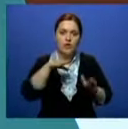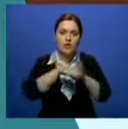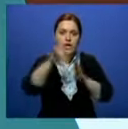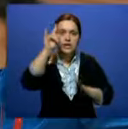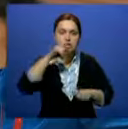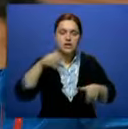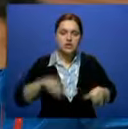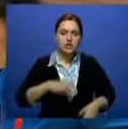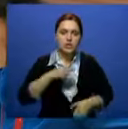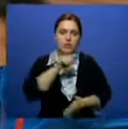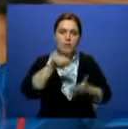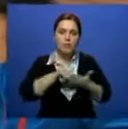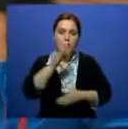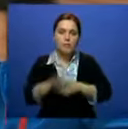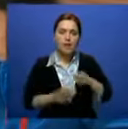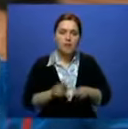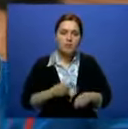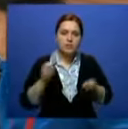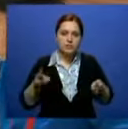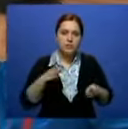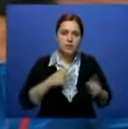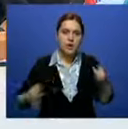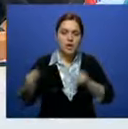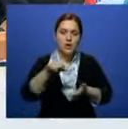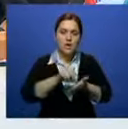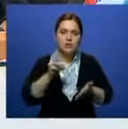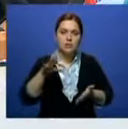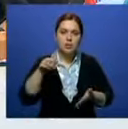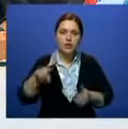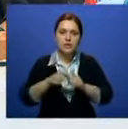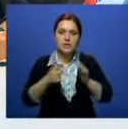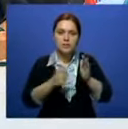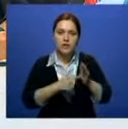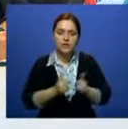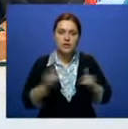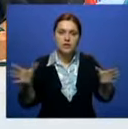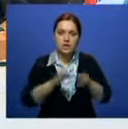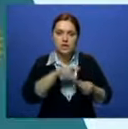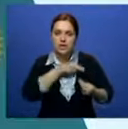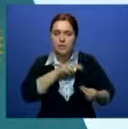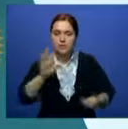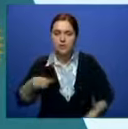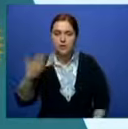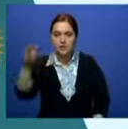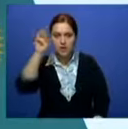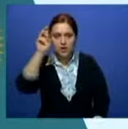Казахстана в решение вопросов международной безопасности. Речь шла и о ключевой роли Экспо-2017 в расширении сотрудничества между странами.